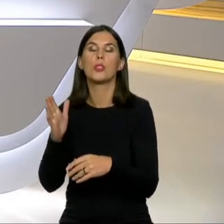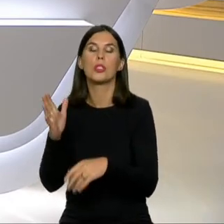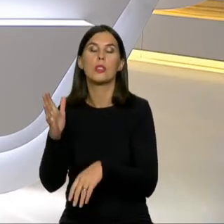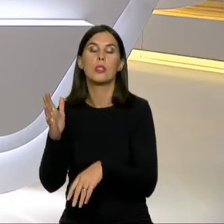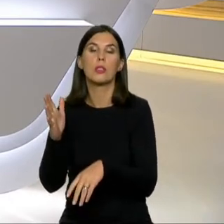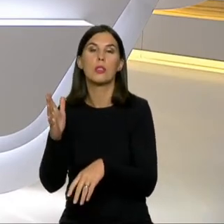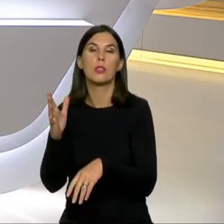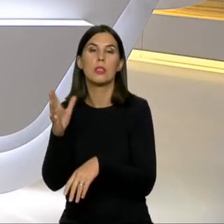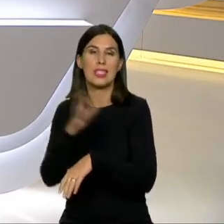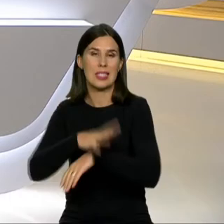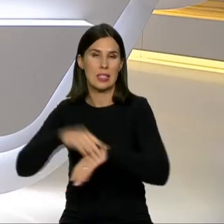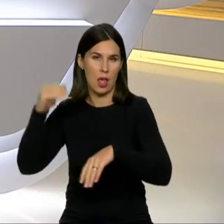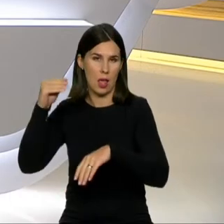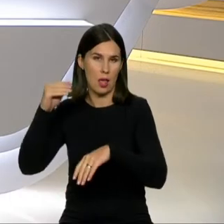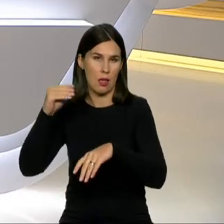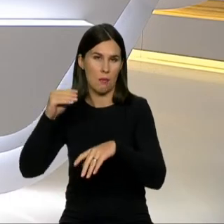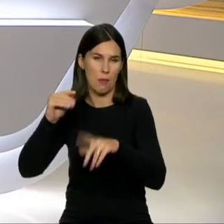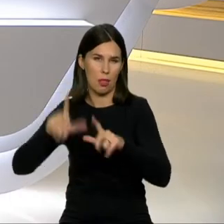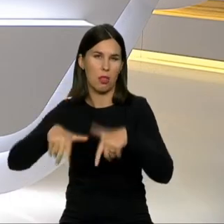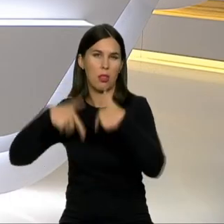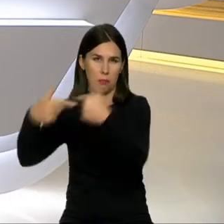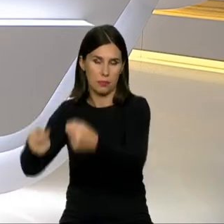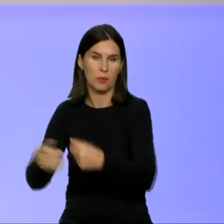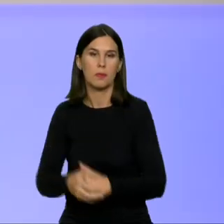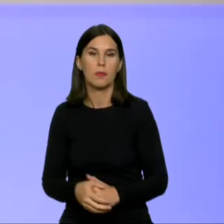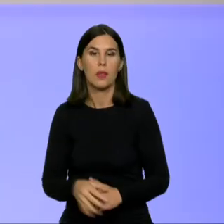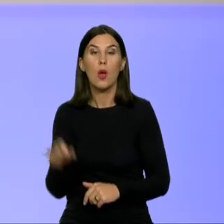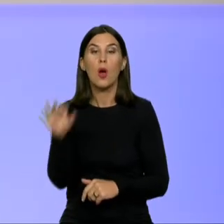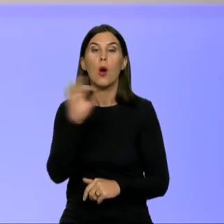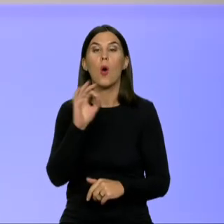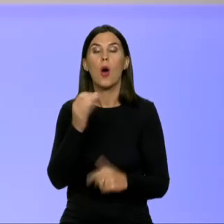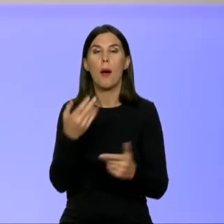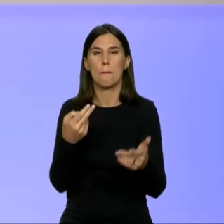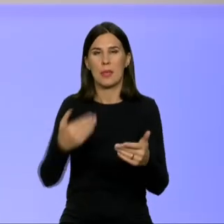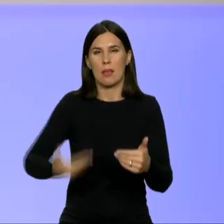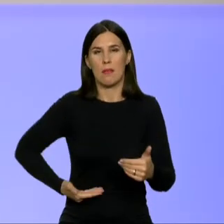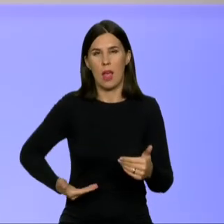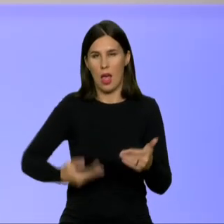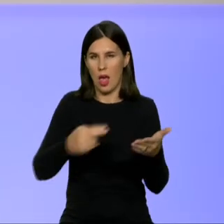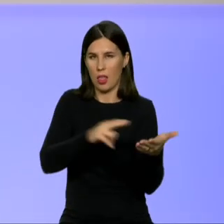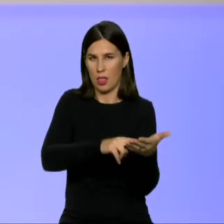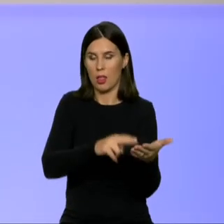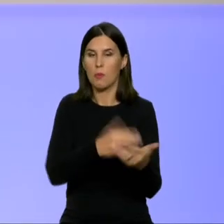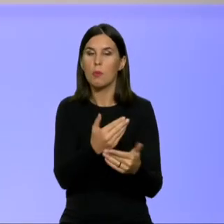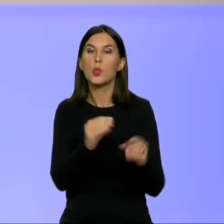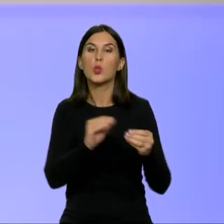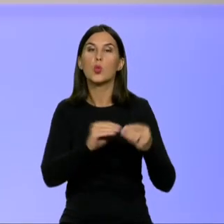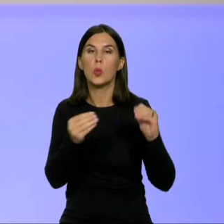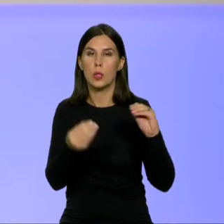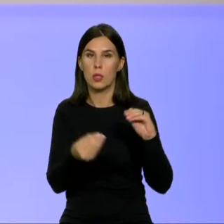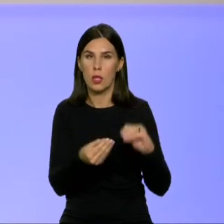sektoriaus, pavamo lengvatinimo? Dėl apgyvendinimo minėjau, kad yra sutarimas, taip jau, kad jisai būtų